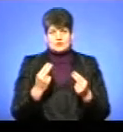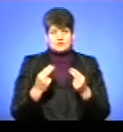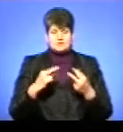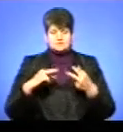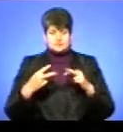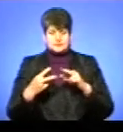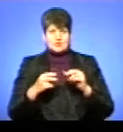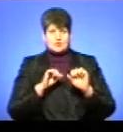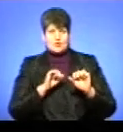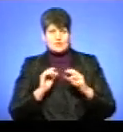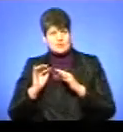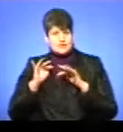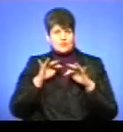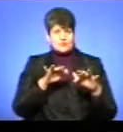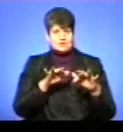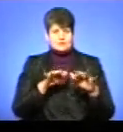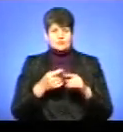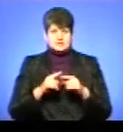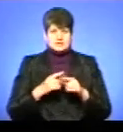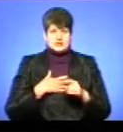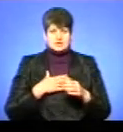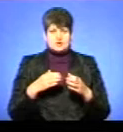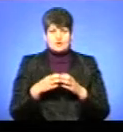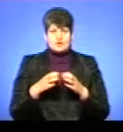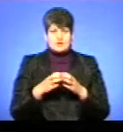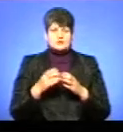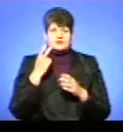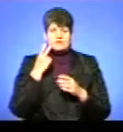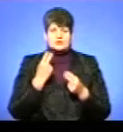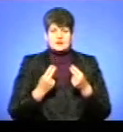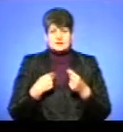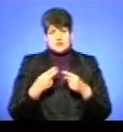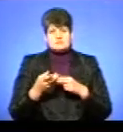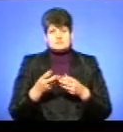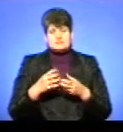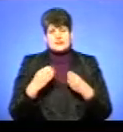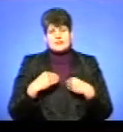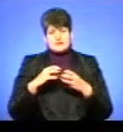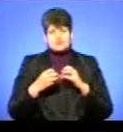контратаках, де наш козиль є. Наша команда, що швидкостей грає, нам принесли результати.